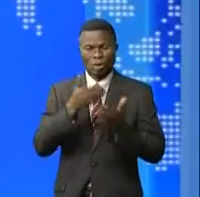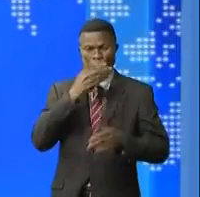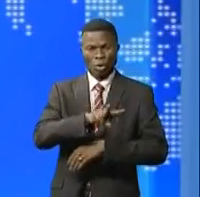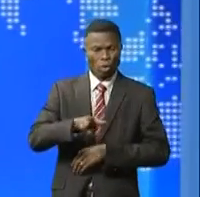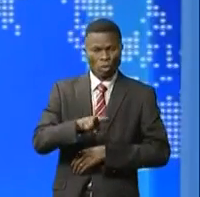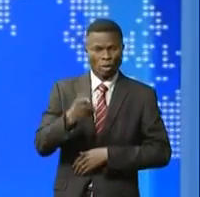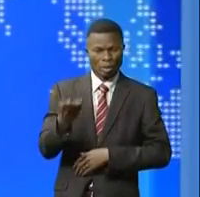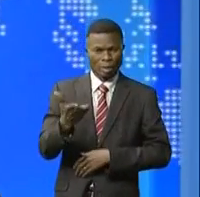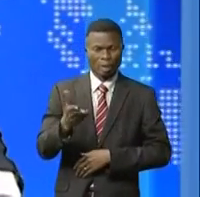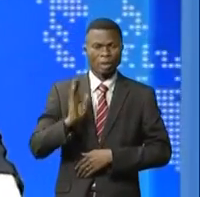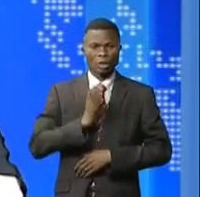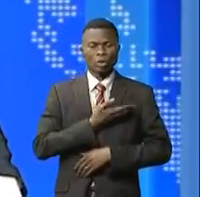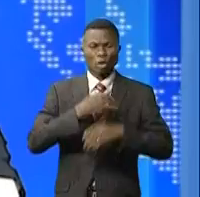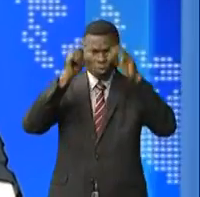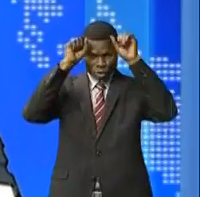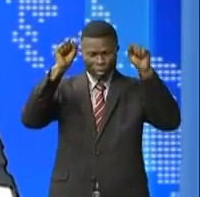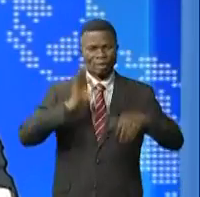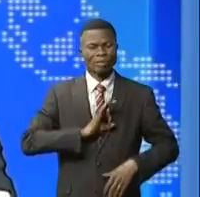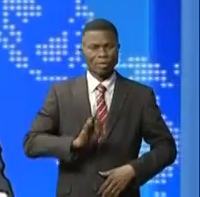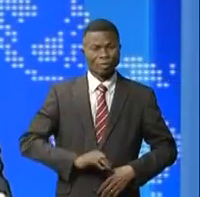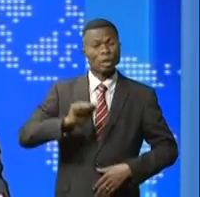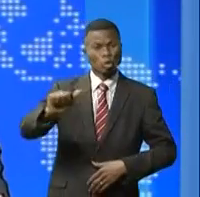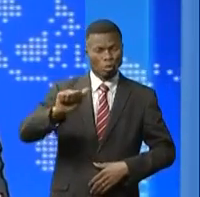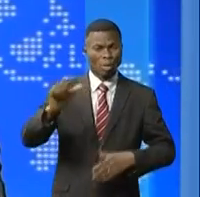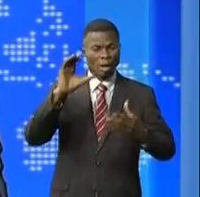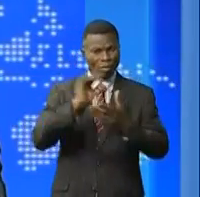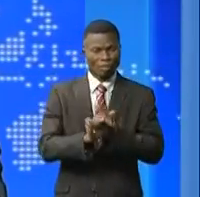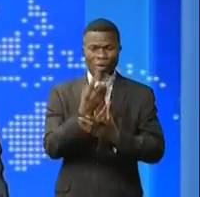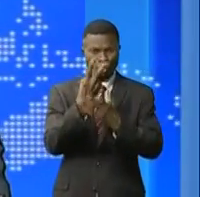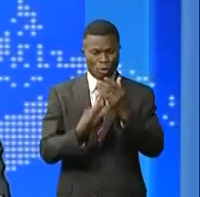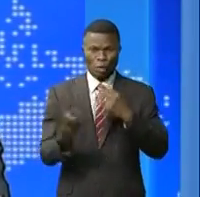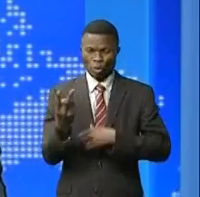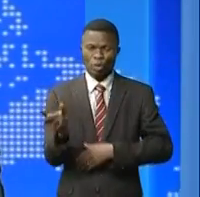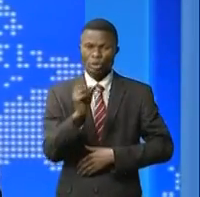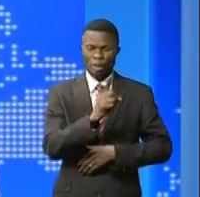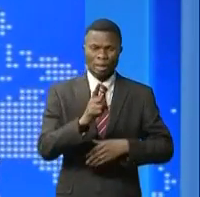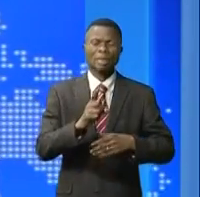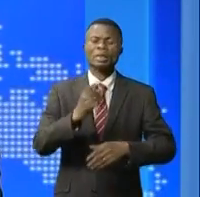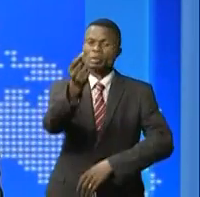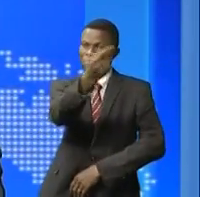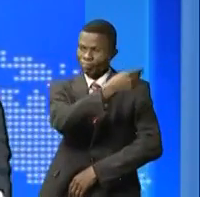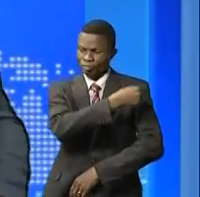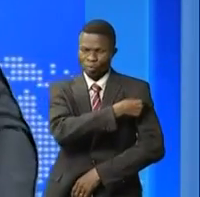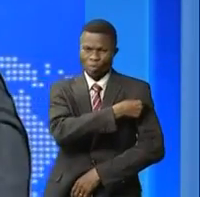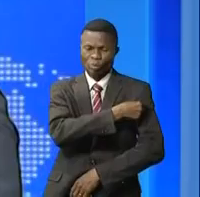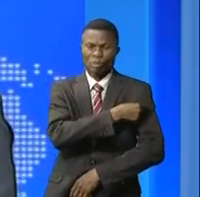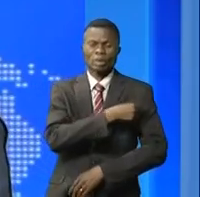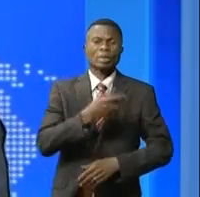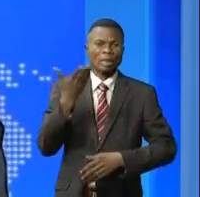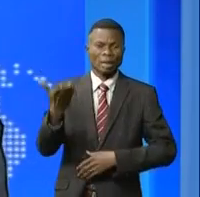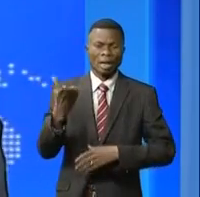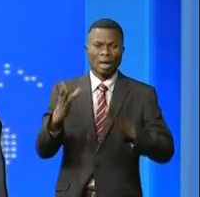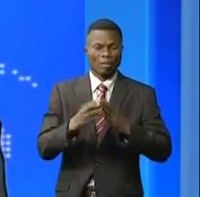-19. Le chef de l'État, Félix-Antoine Tshisekedi, a enfin reçu sa première dose en